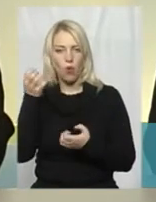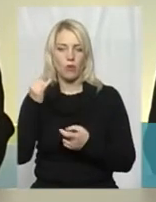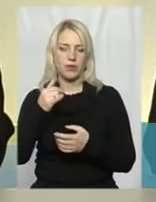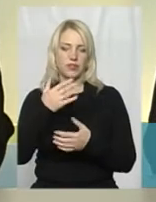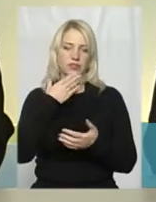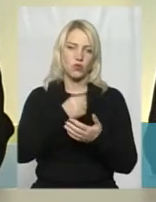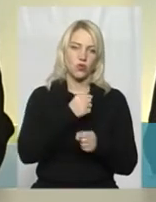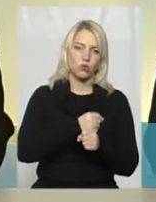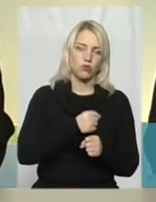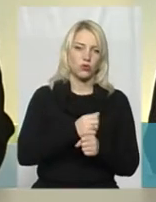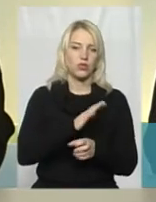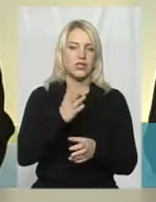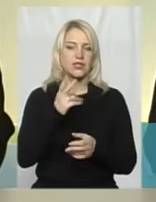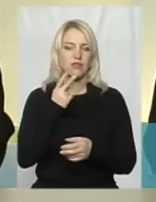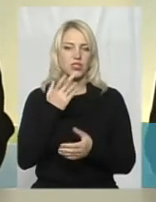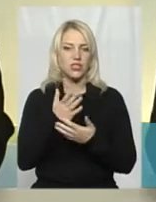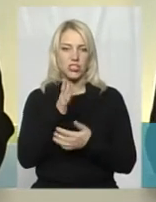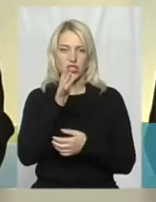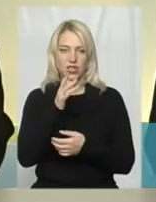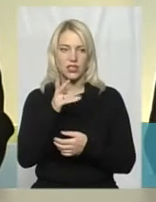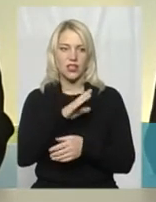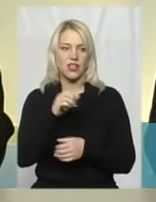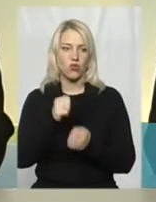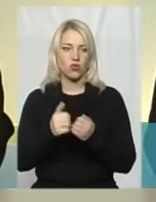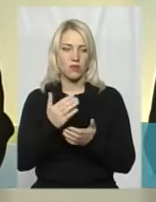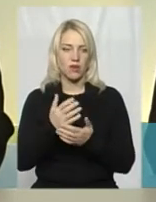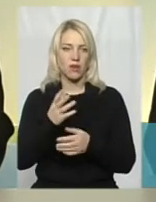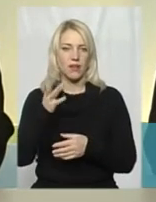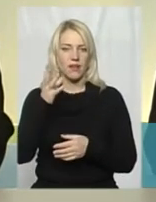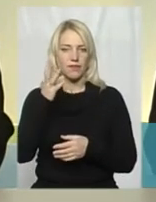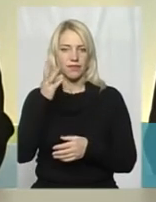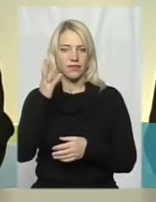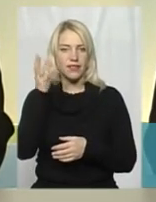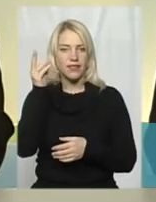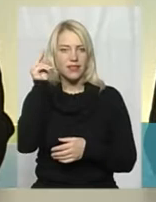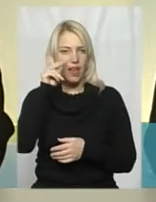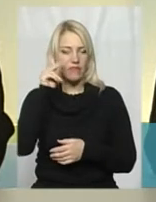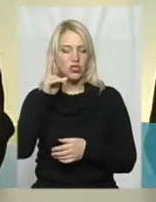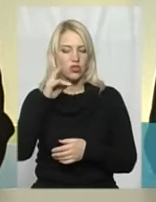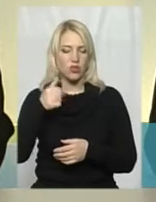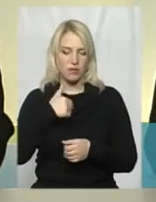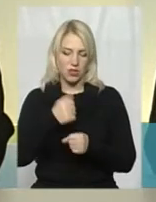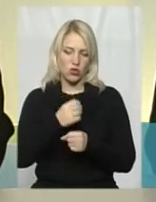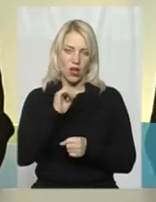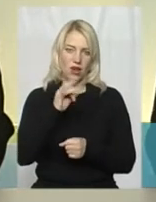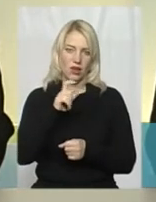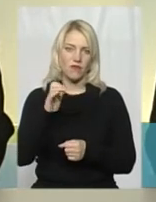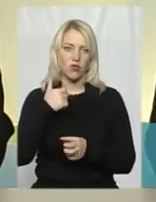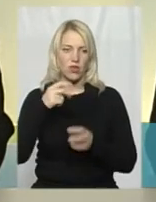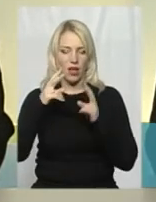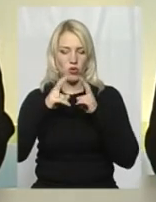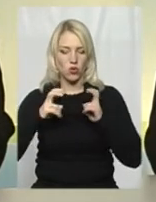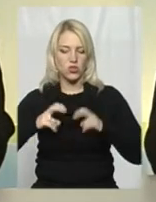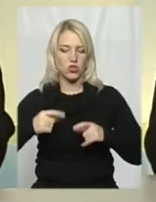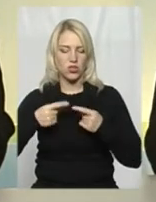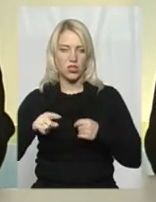завжди є час, і не кожен має навички. Я працюю в архівах, але я досліджую трошки інші періоди, над якими я